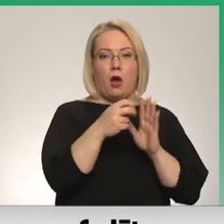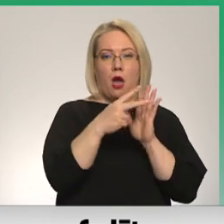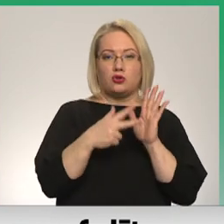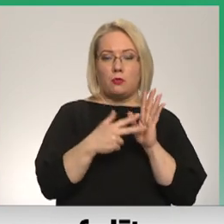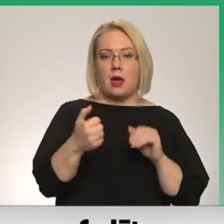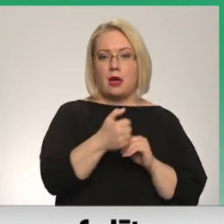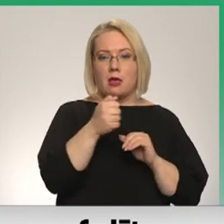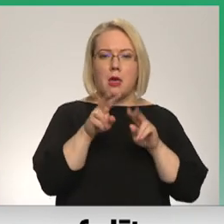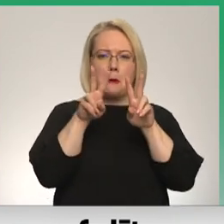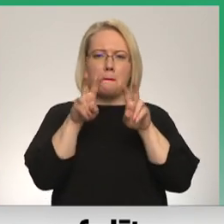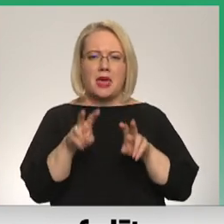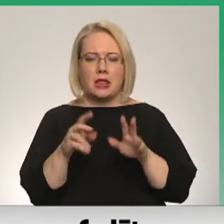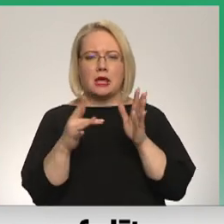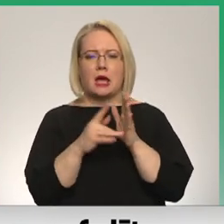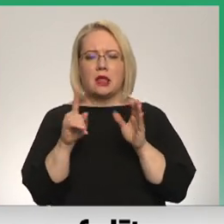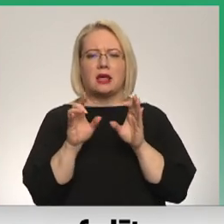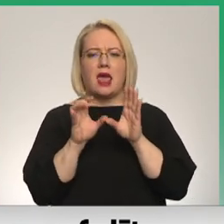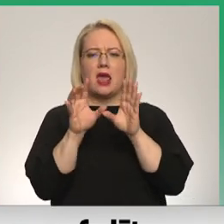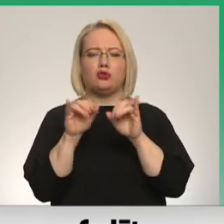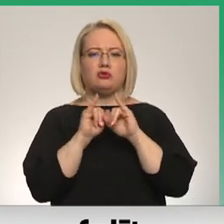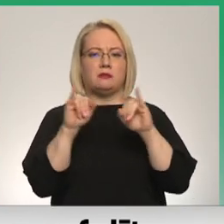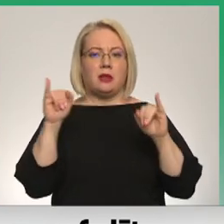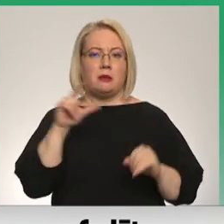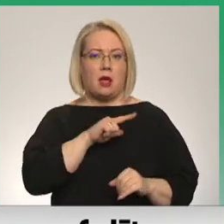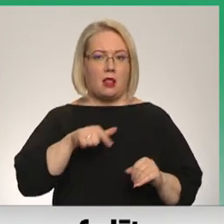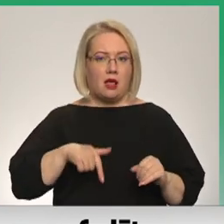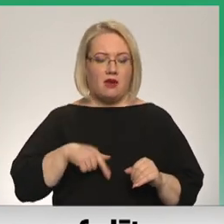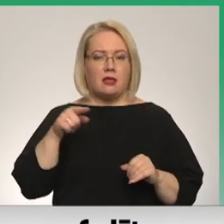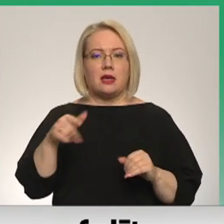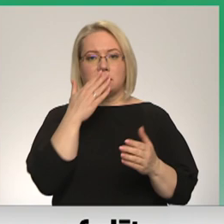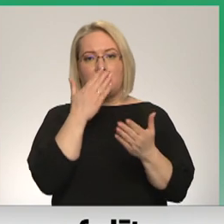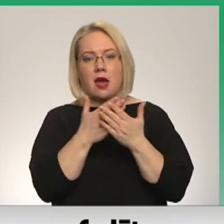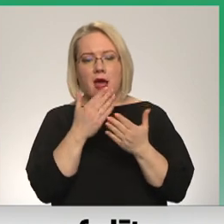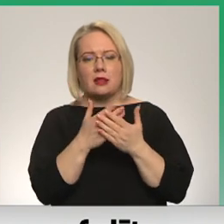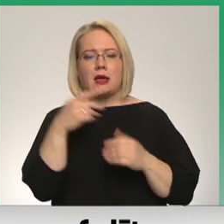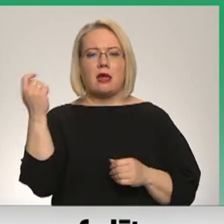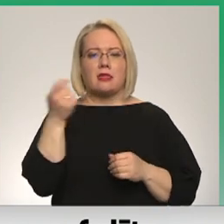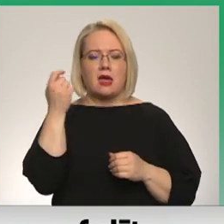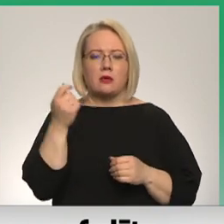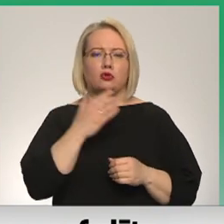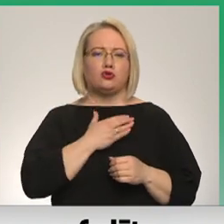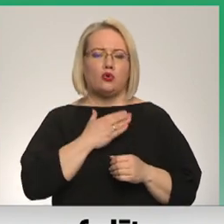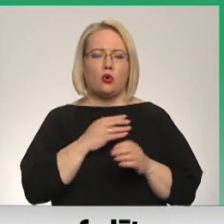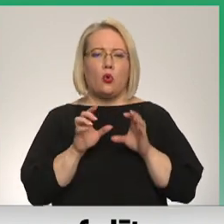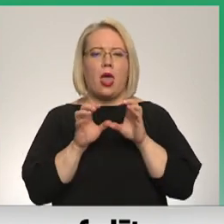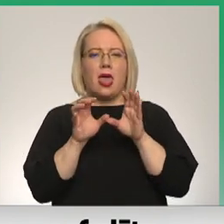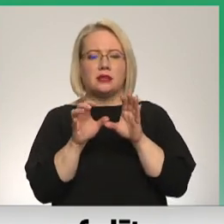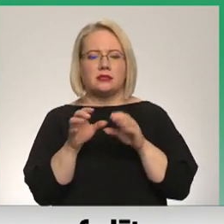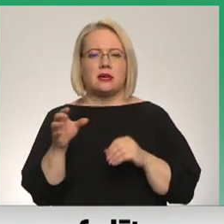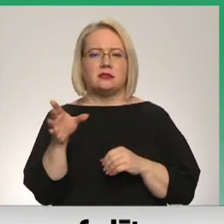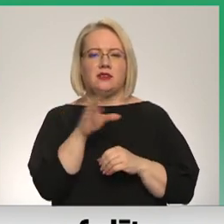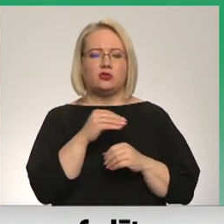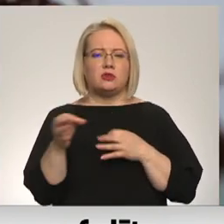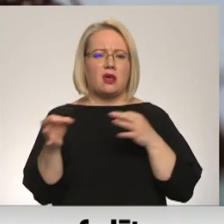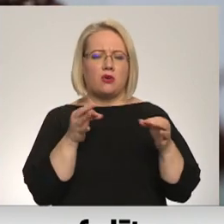gada pētījis, kāda ir ērča izplatība Latvijā. Tas parādīs, ka ierasto ganību un suņu ērča skaits visos reģionos būtiski